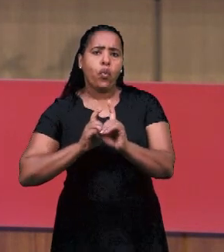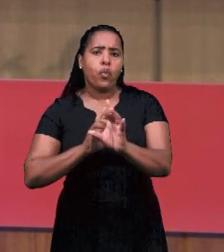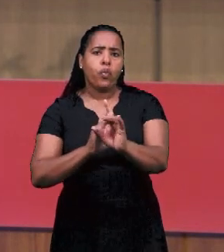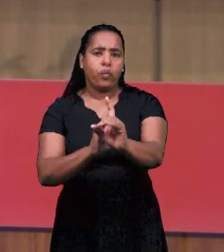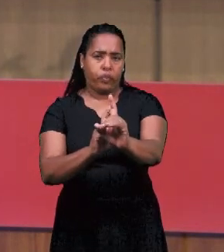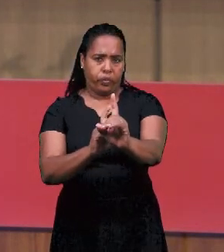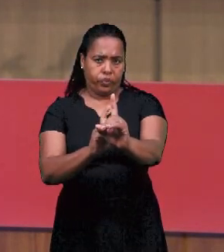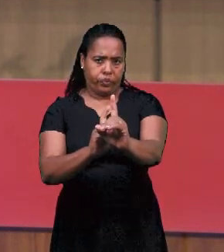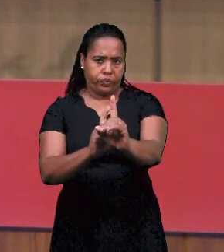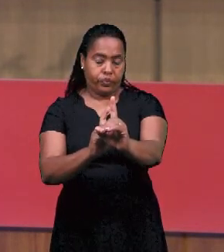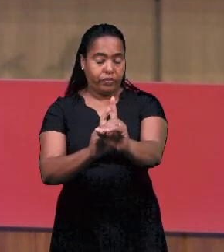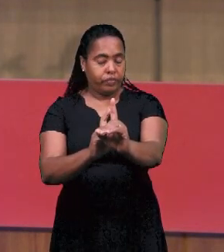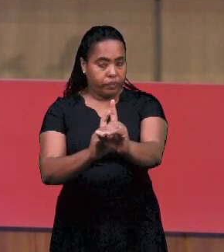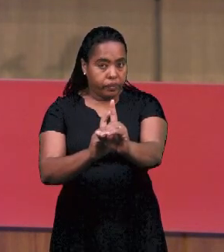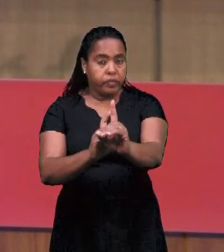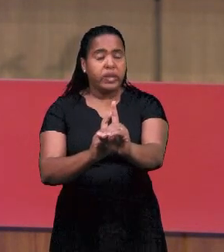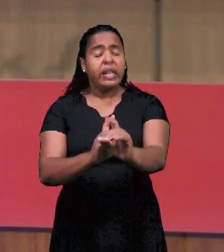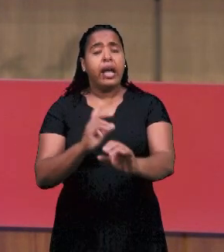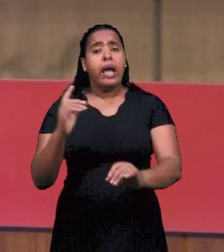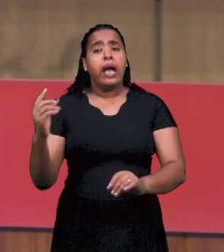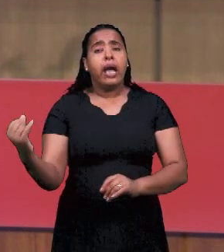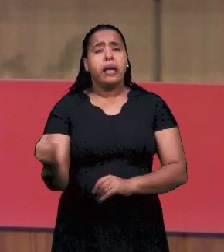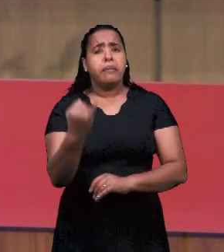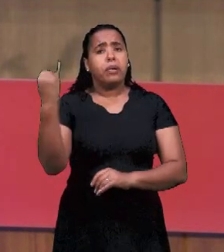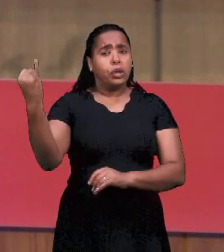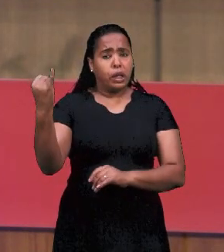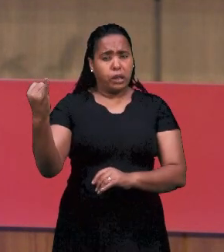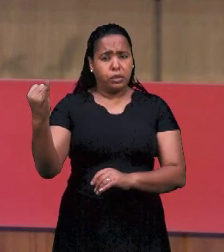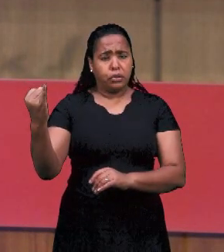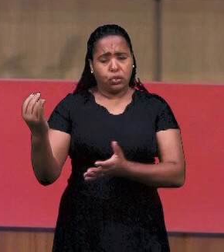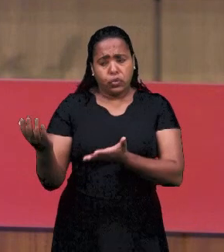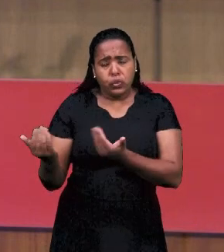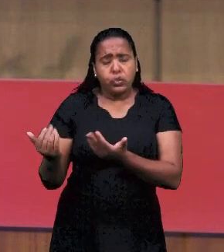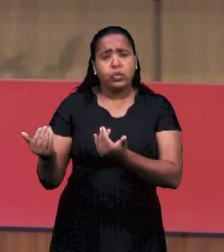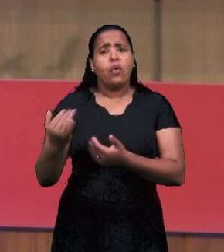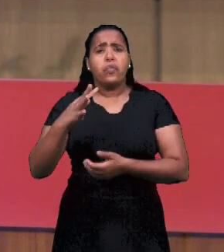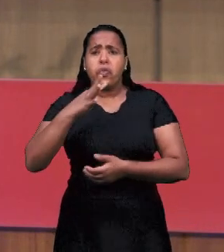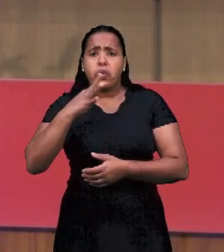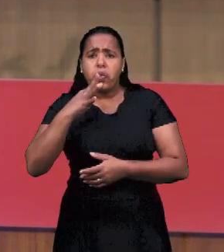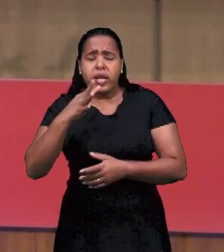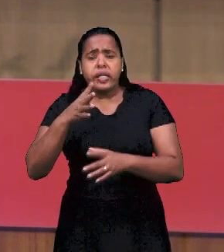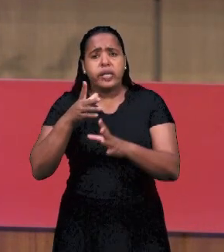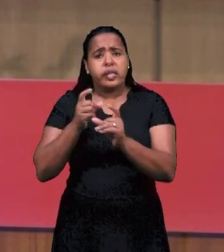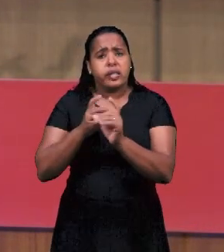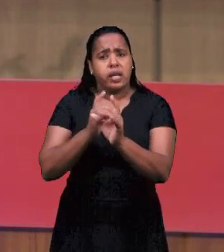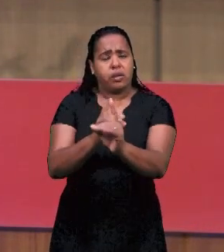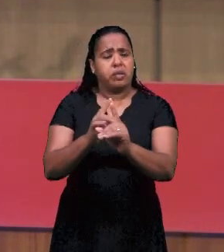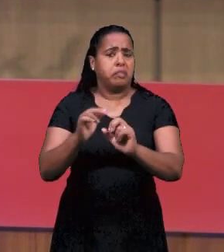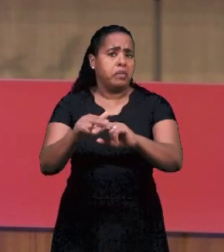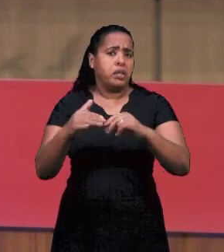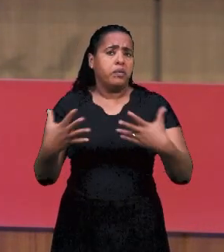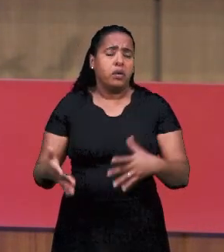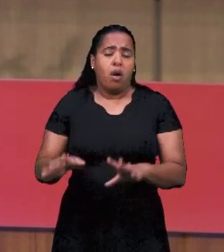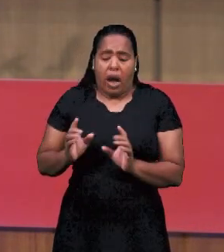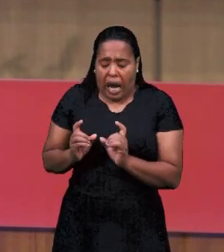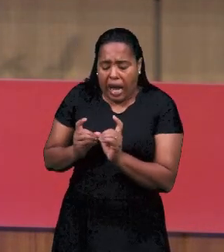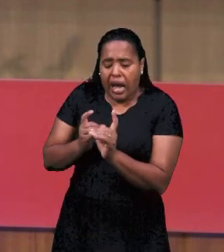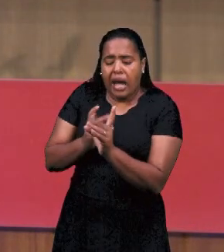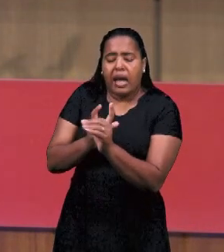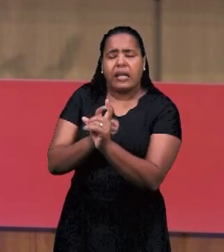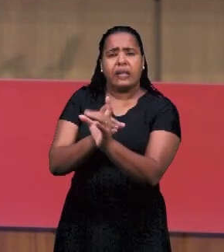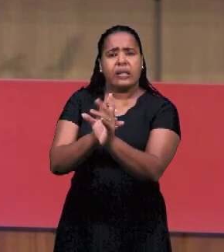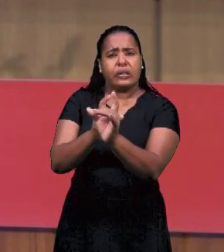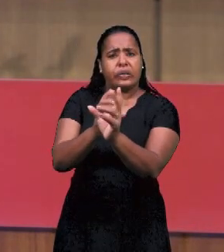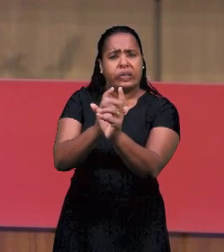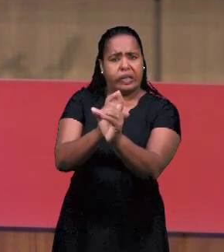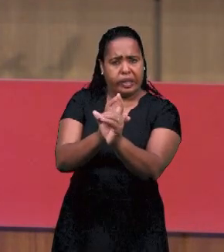Познание доктрины. Очень важно, чтобы молодежь в этот час знала доктрину. Знала